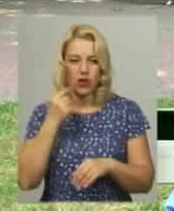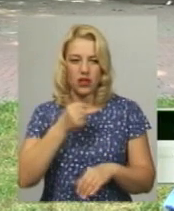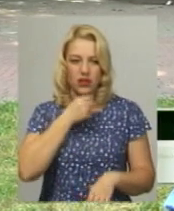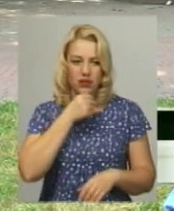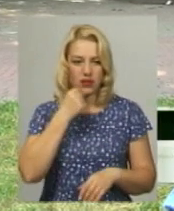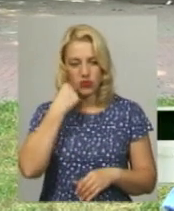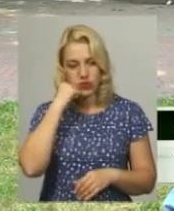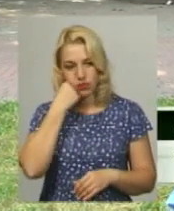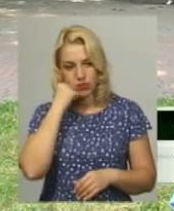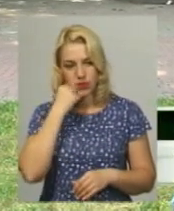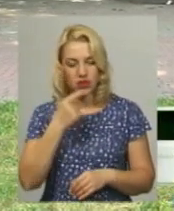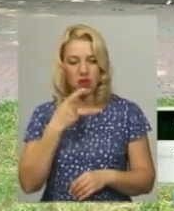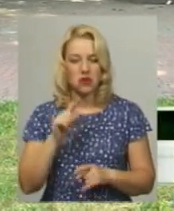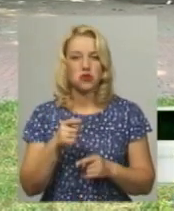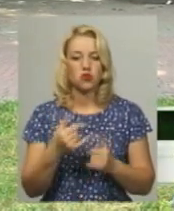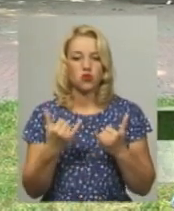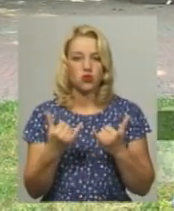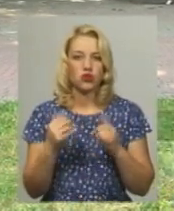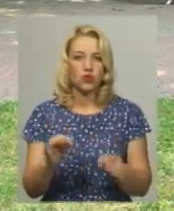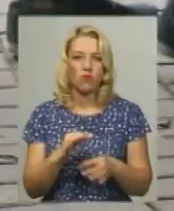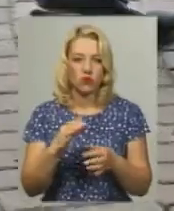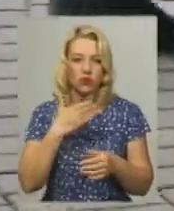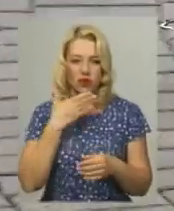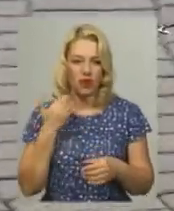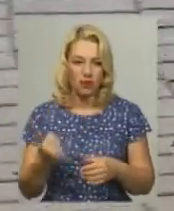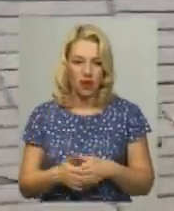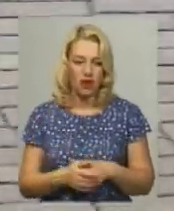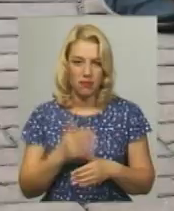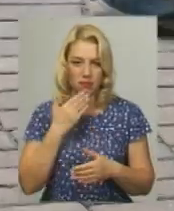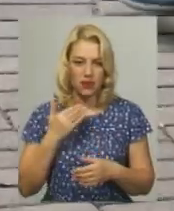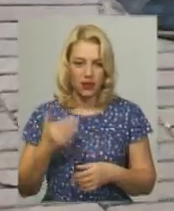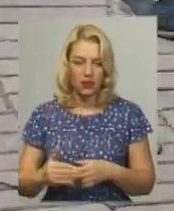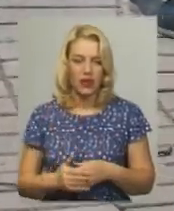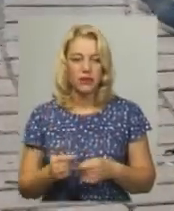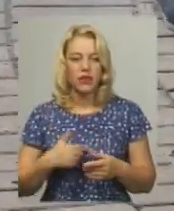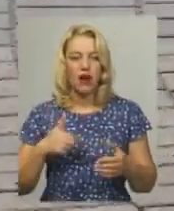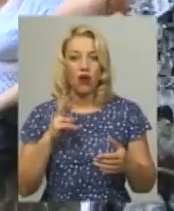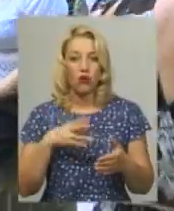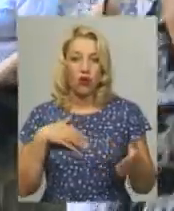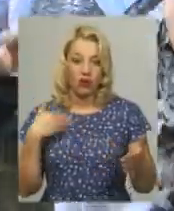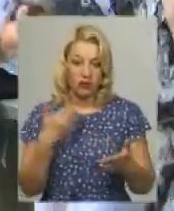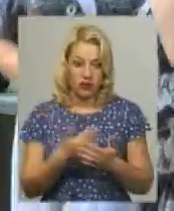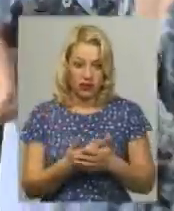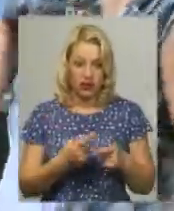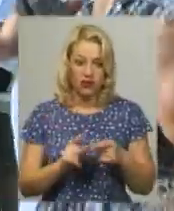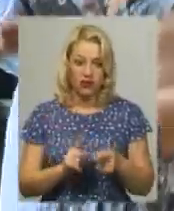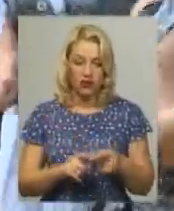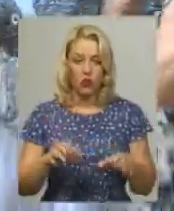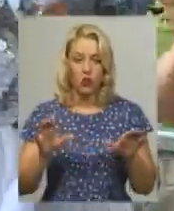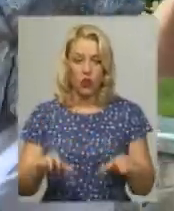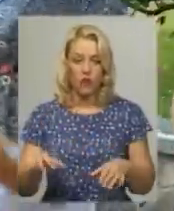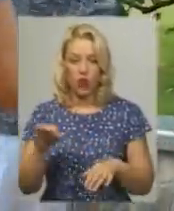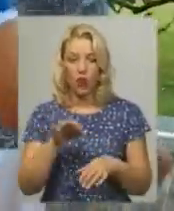казали, а чому сучасну музику не пускаєте? Найактивнішим танцюристам після завершення вечірки голова обласного відділення